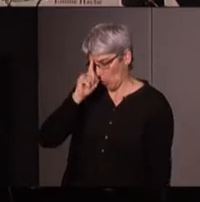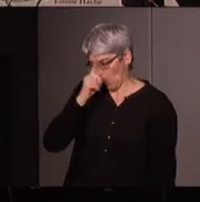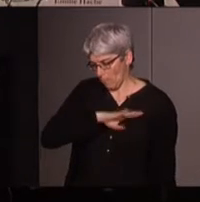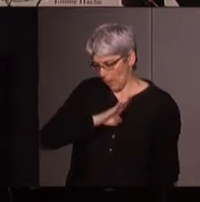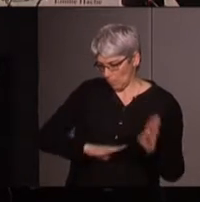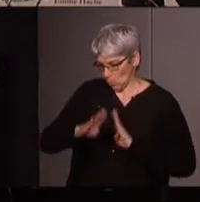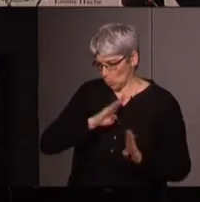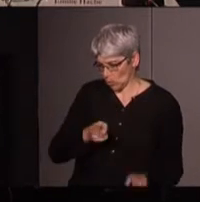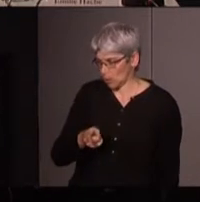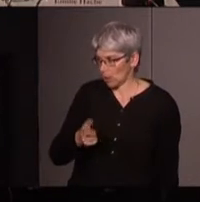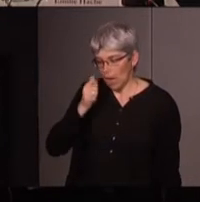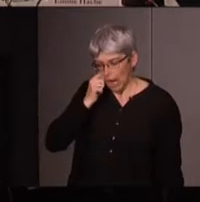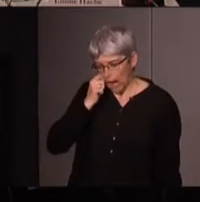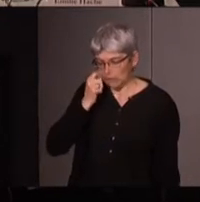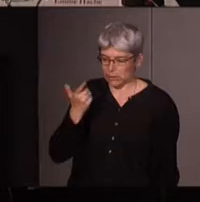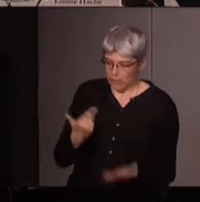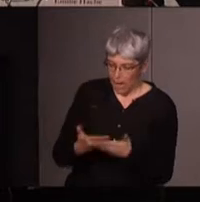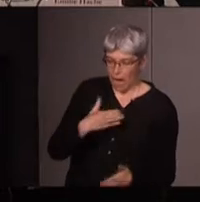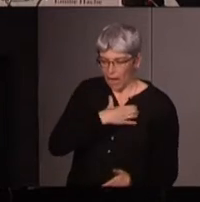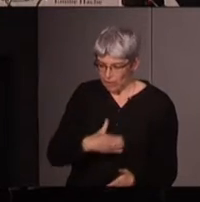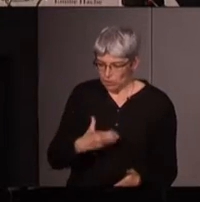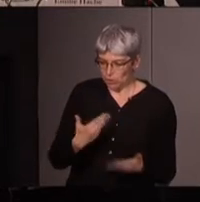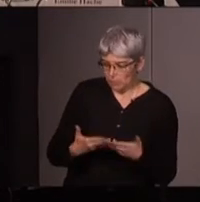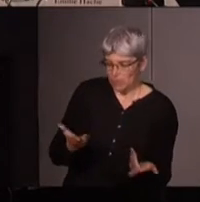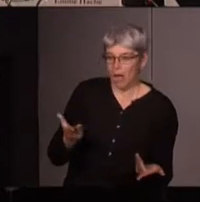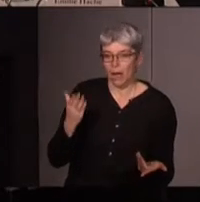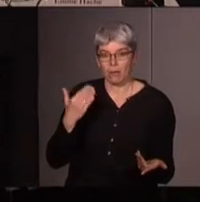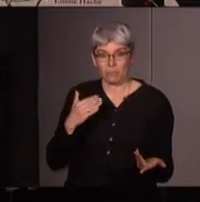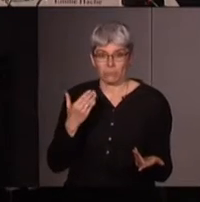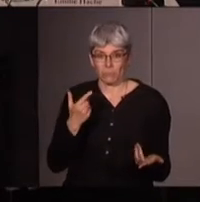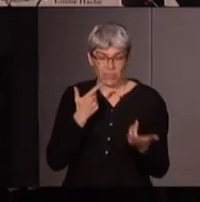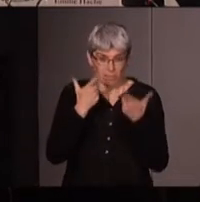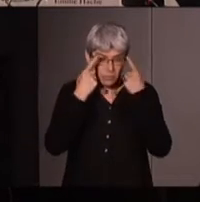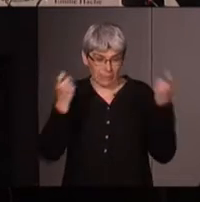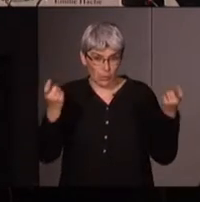les pauvres sont pauvres pourquoi les riches sont riches la théorie libérale grosso modo